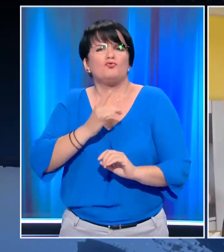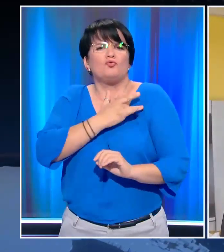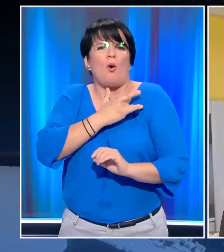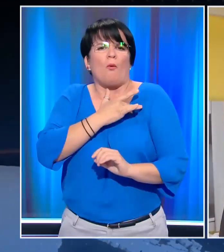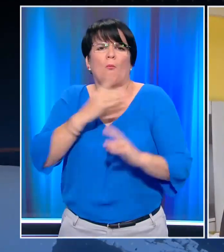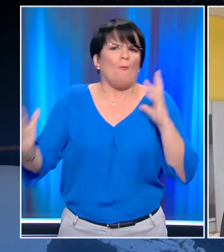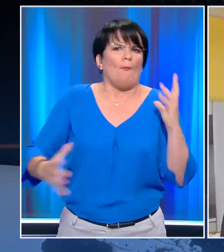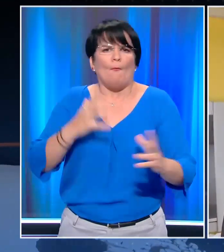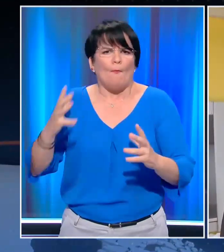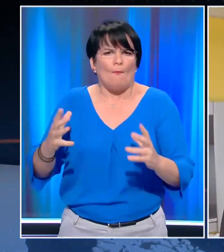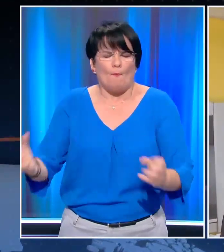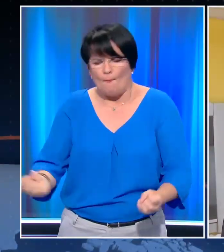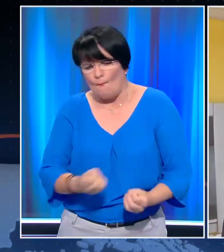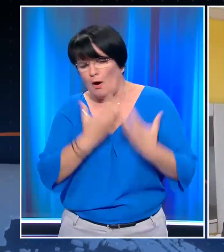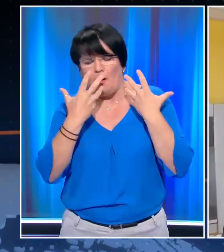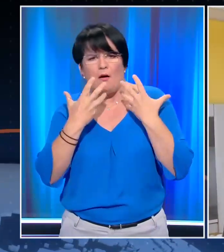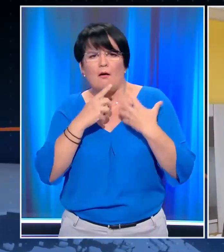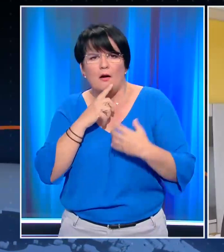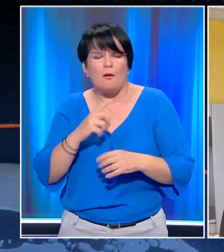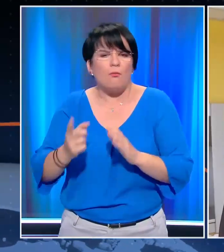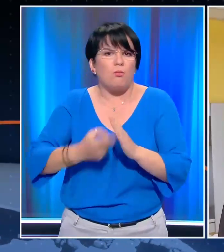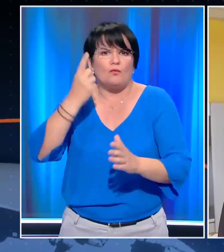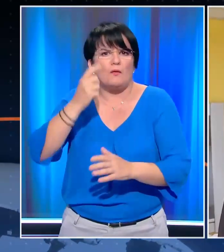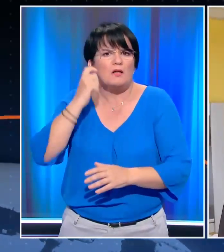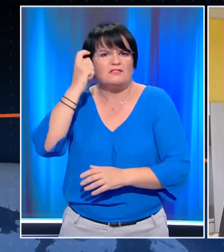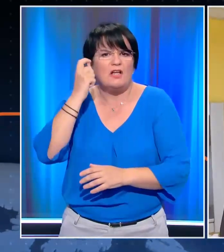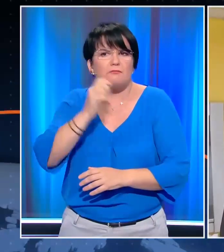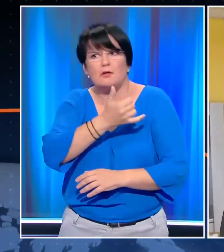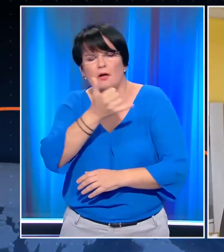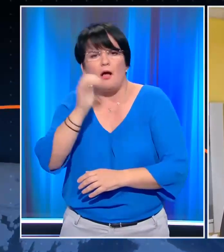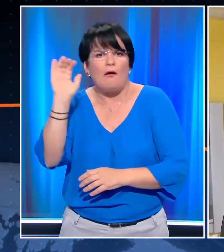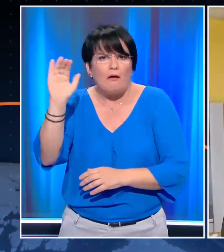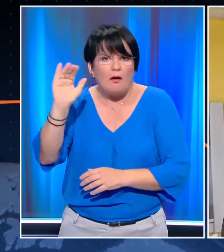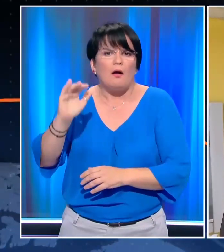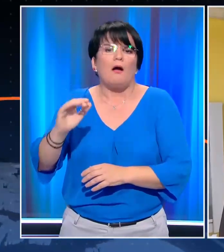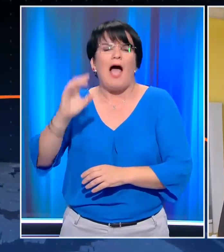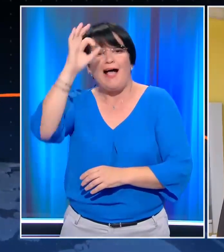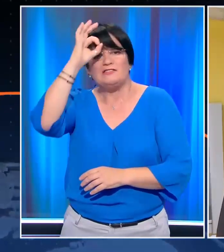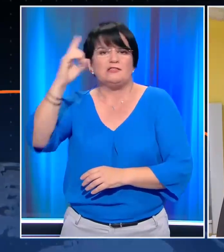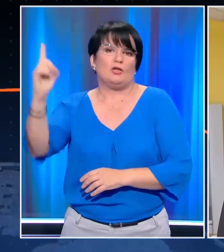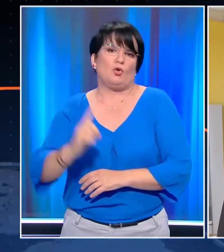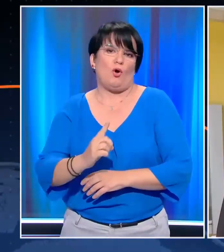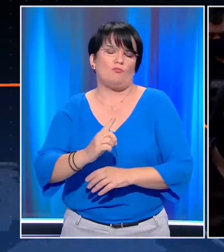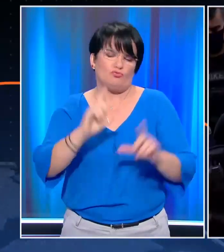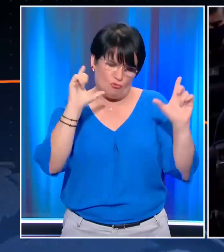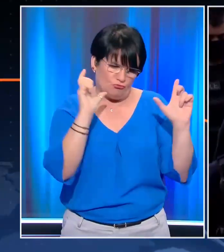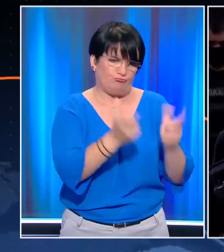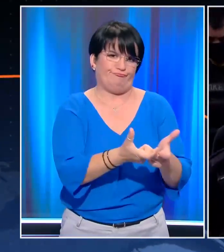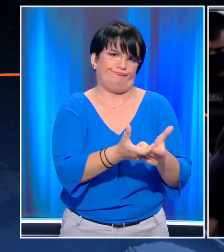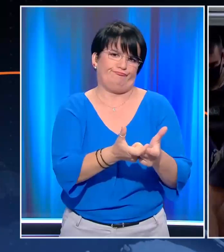όλο αυτό το πράγμα, υπήρχε πανικός. Εγώ το πρώτο πράγμα που σκέφτηκα ήταν να ειδοποιήσω και να φέρω μέσα στην αίτησα τον αστυνομικό για να τον στοματήσει.